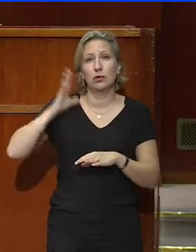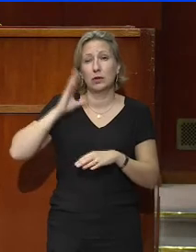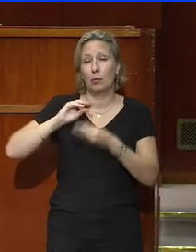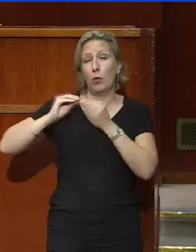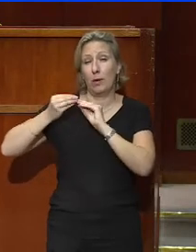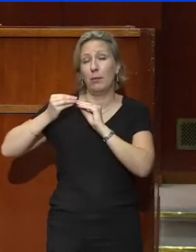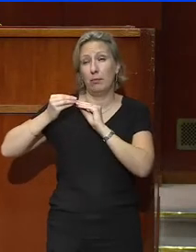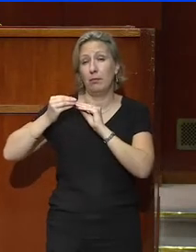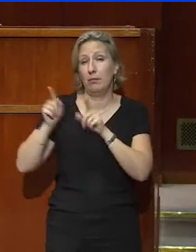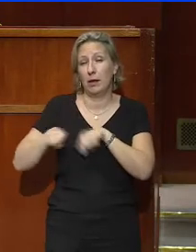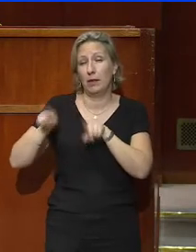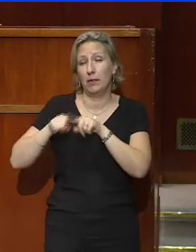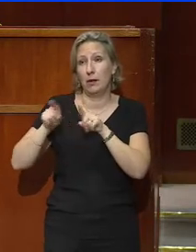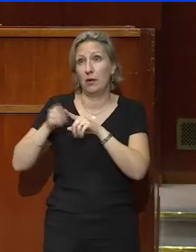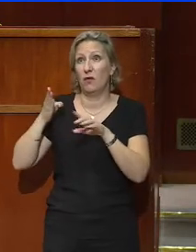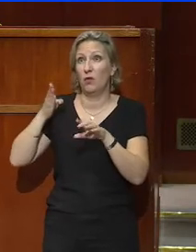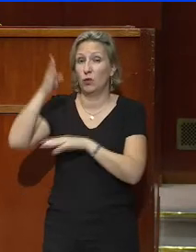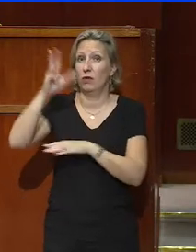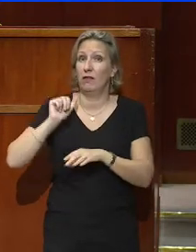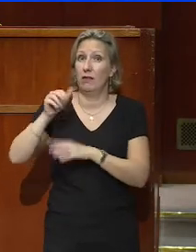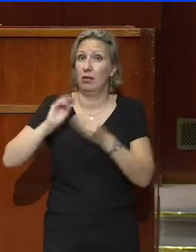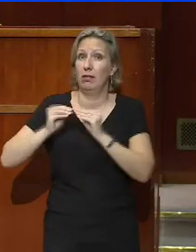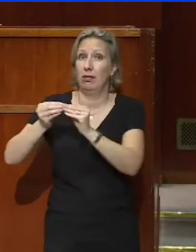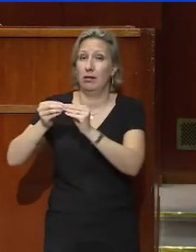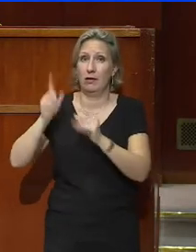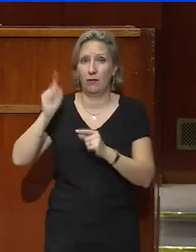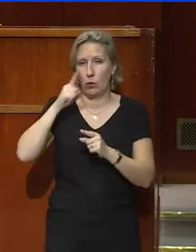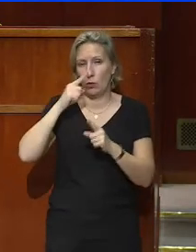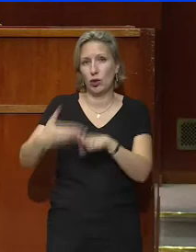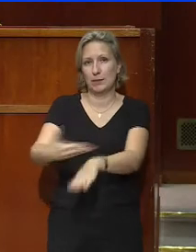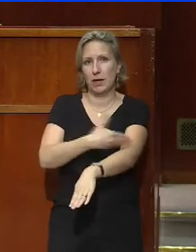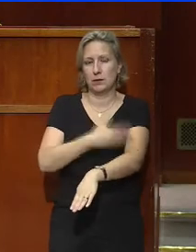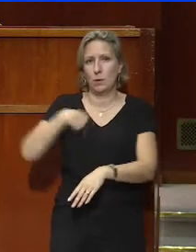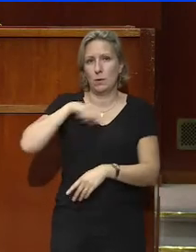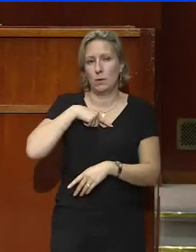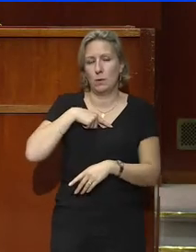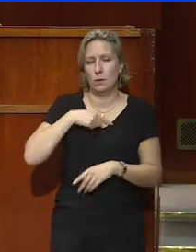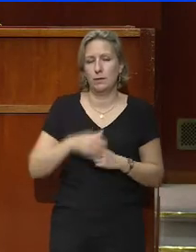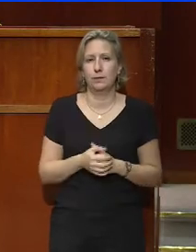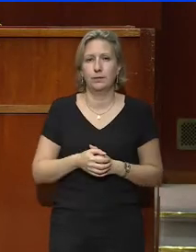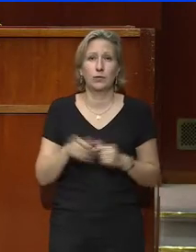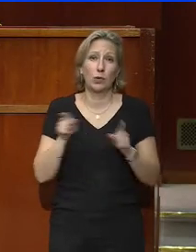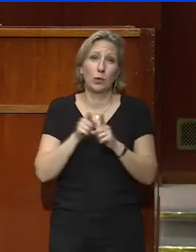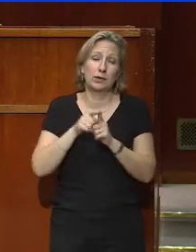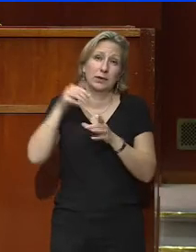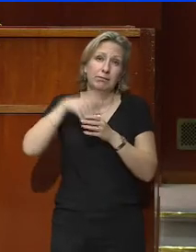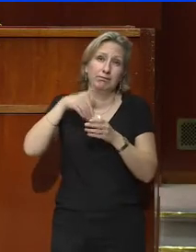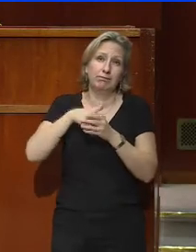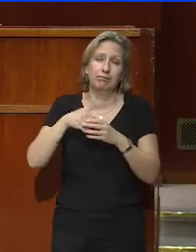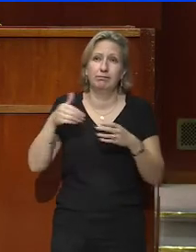que nous n'avons pas pu ou pas su anticiper. Ils représentent surtout autant de fissures